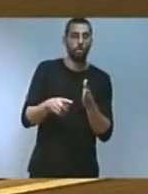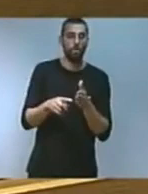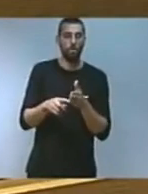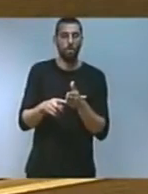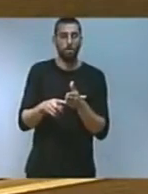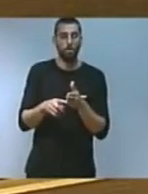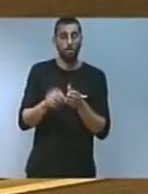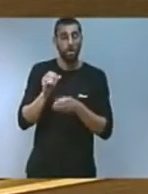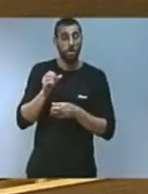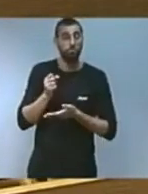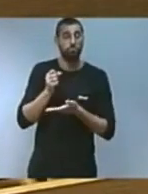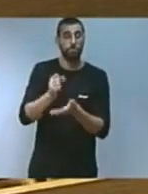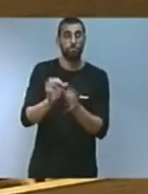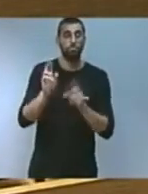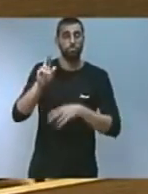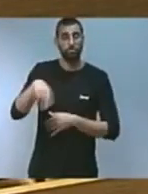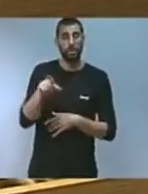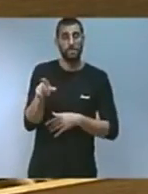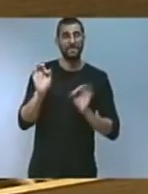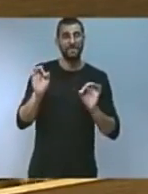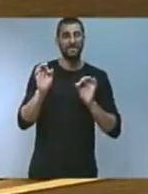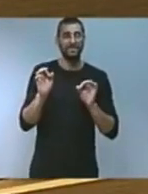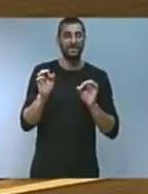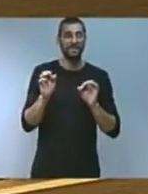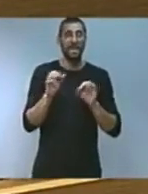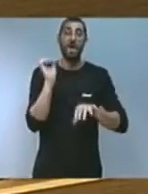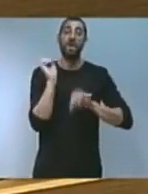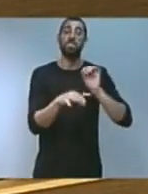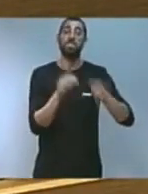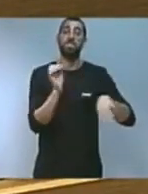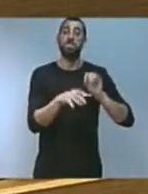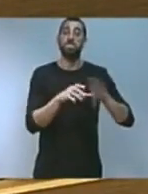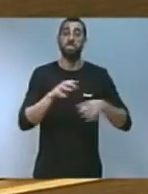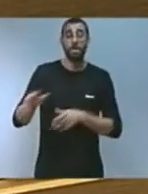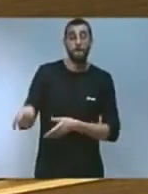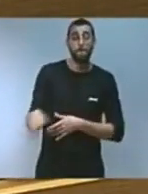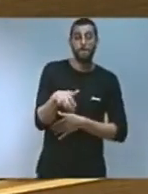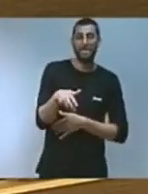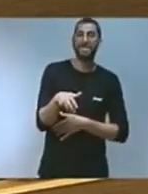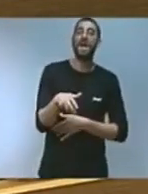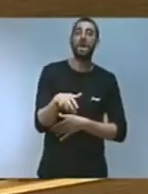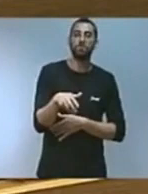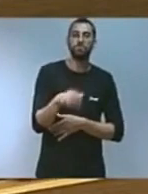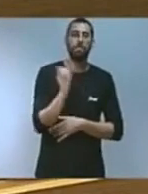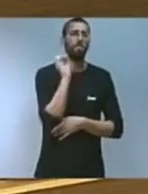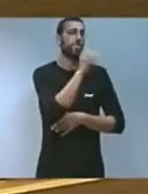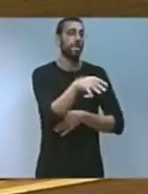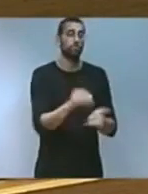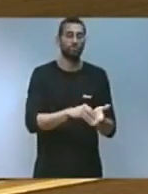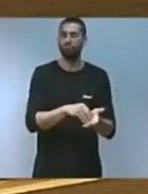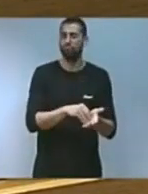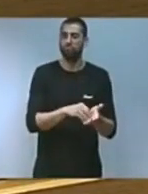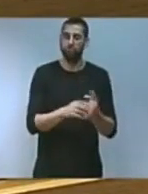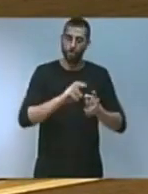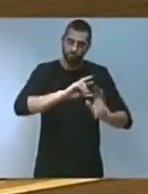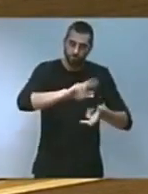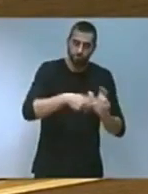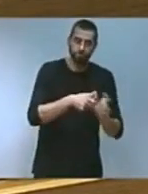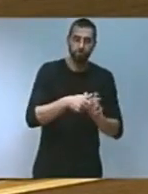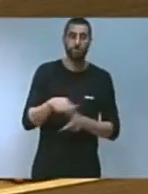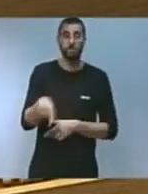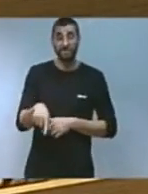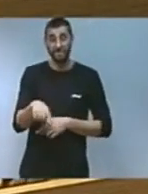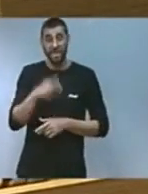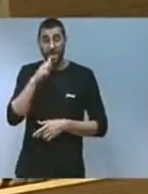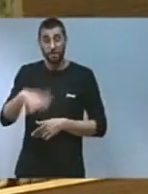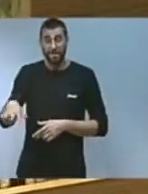instal·lació de replegament de residus i rebutxos marins i és que el mar Mediterrani és un dels més rics en biodiversitat del món però